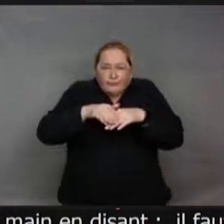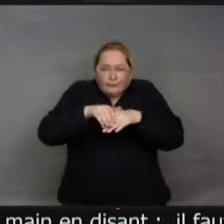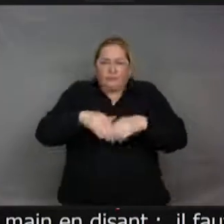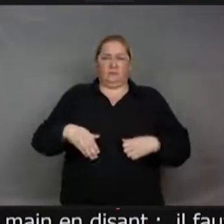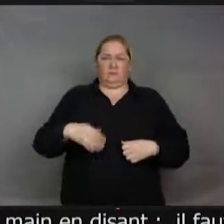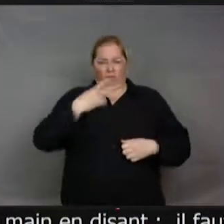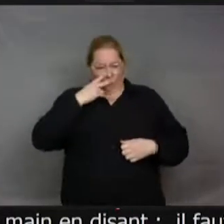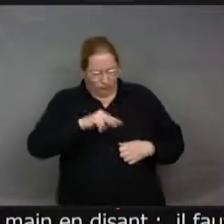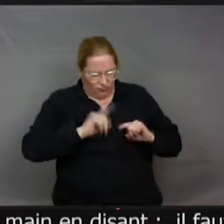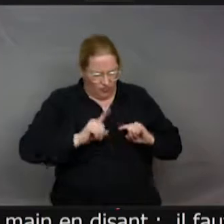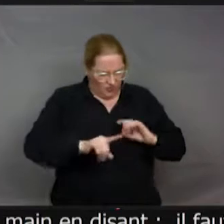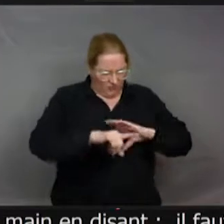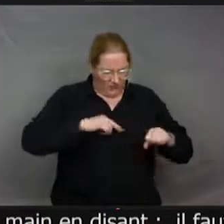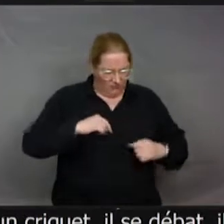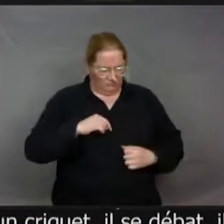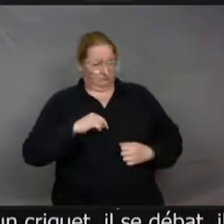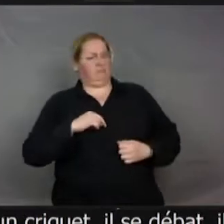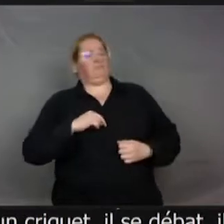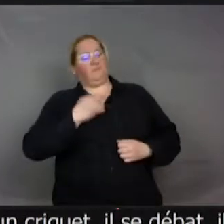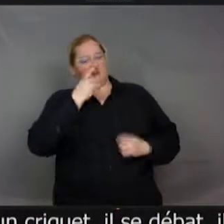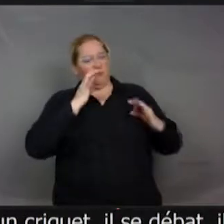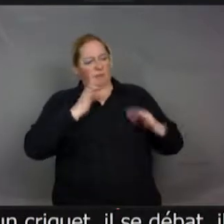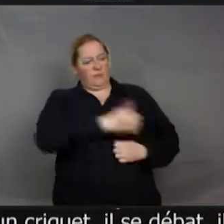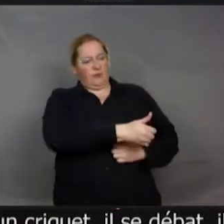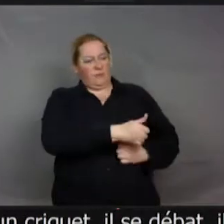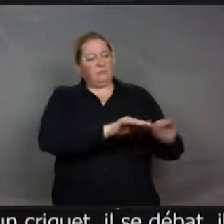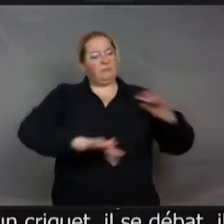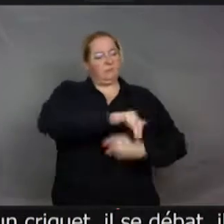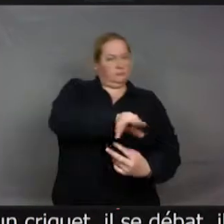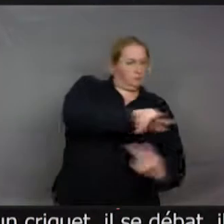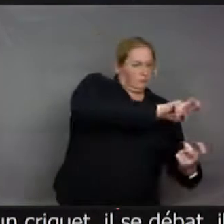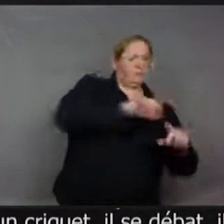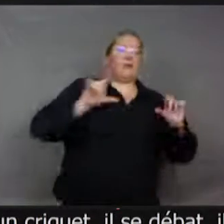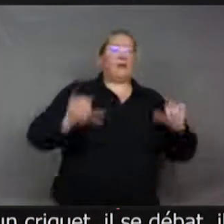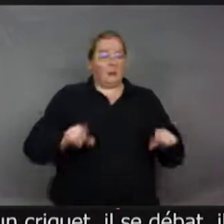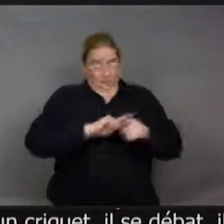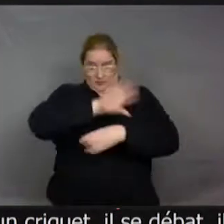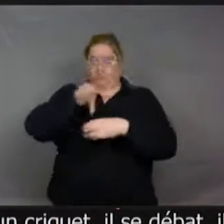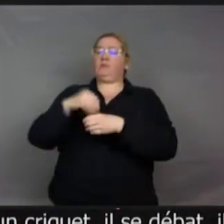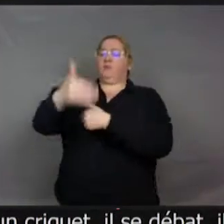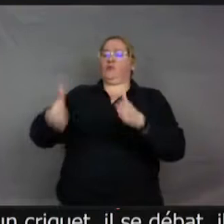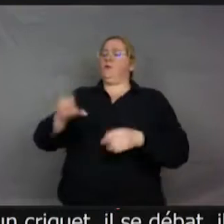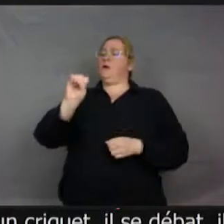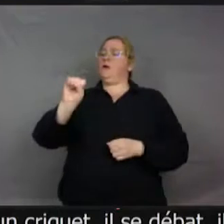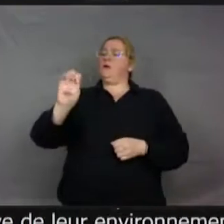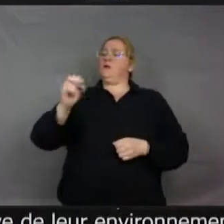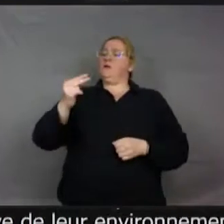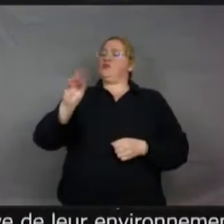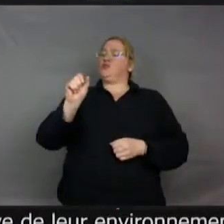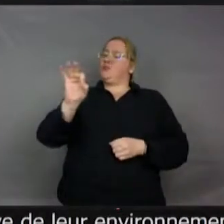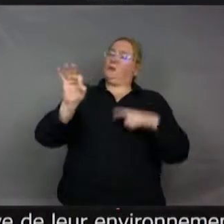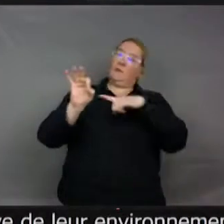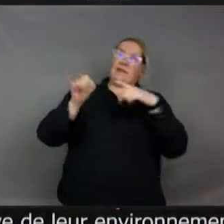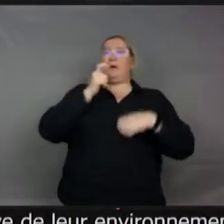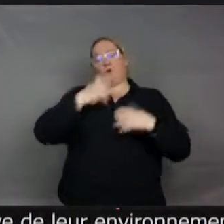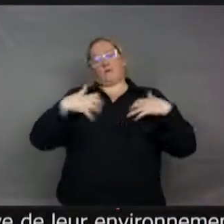tout cas, ils ont bien, a priori, une vision subjective de leur environnement. Ils sont classés dans les sentients, qui n pas tout à fait rigoureux scientifiquement, mais en tout